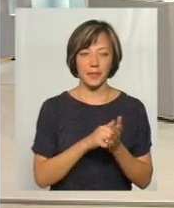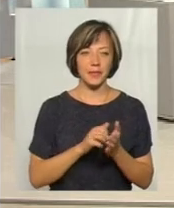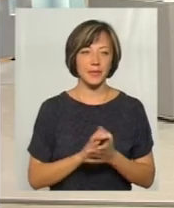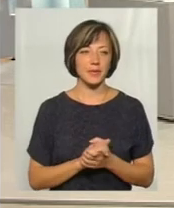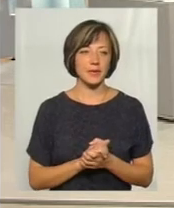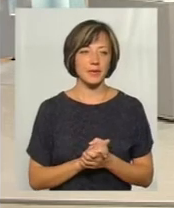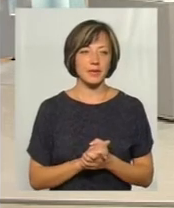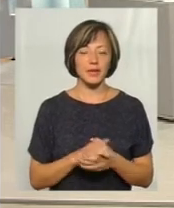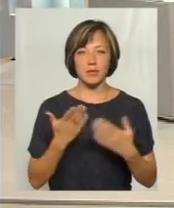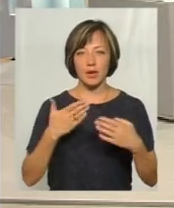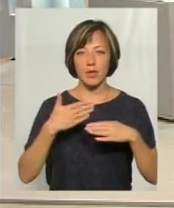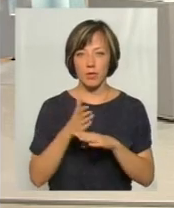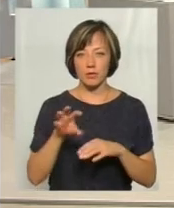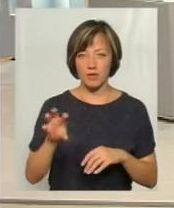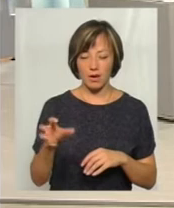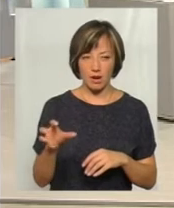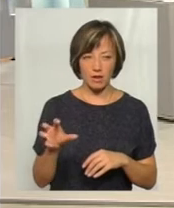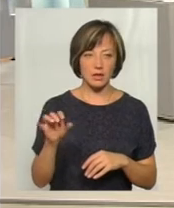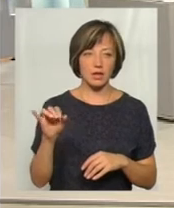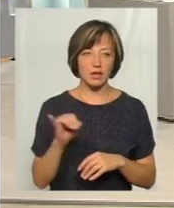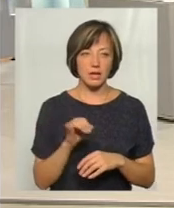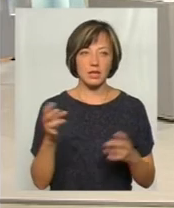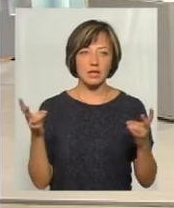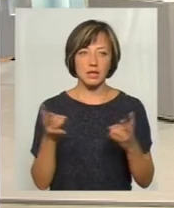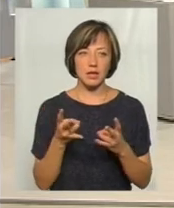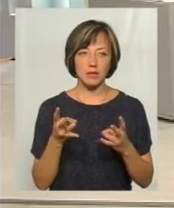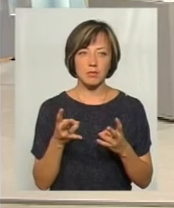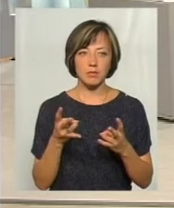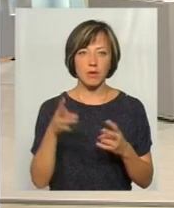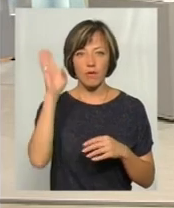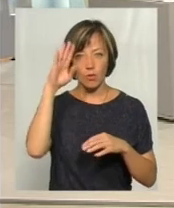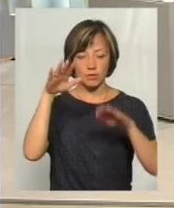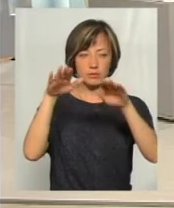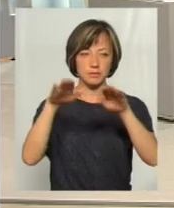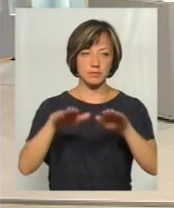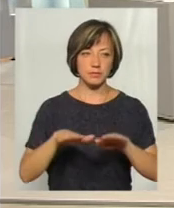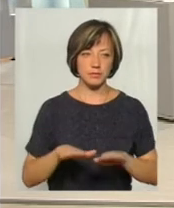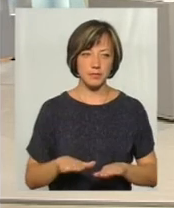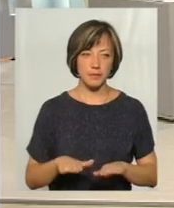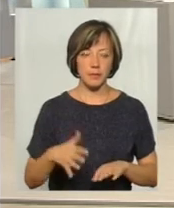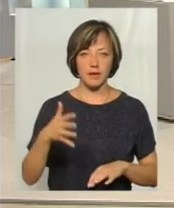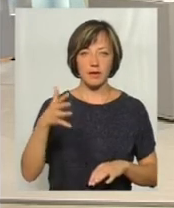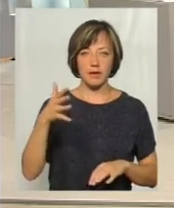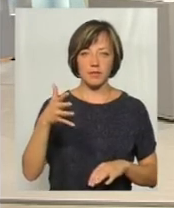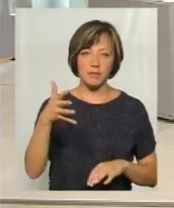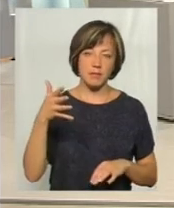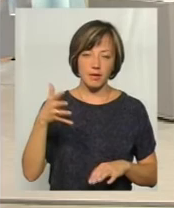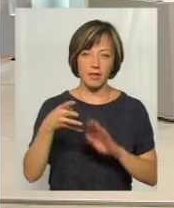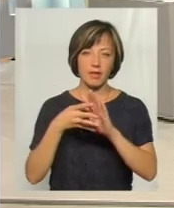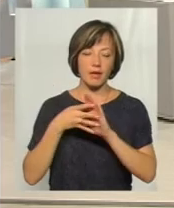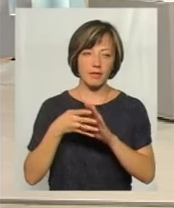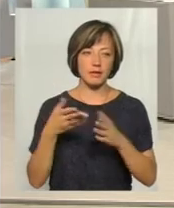Лопнув кран, наприклад, у квартирі, і, виходить, треба спустити стояк. Це там 5 чи 9 поверхів. Ну,